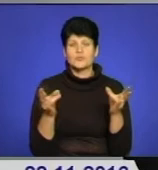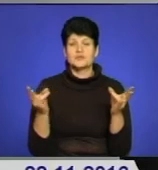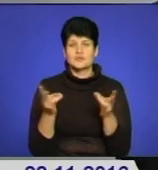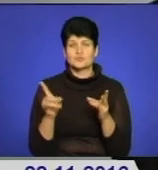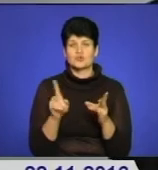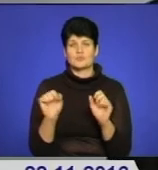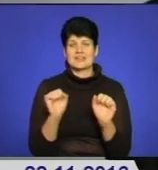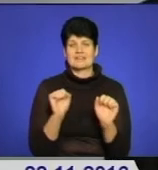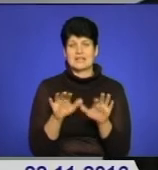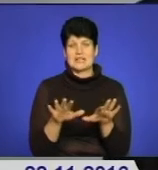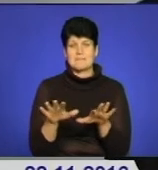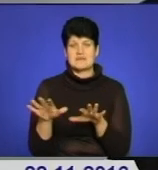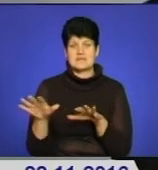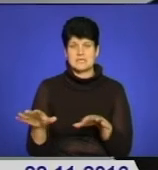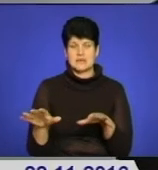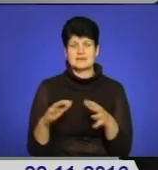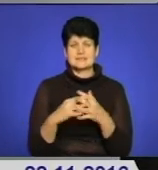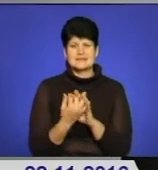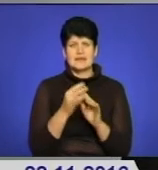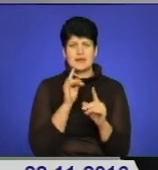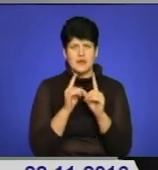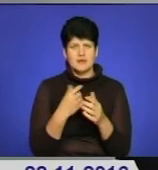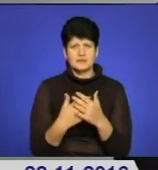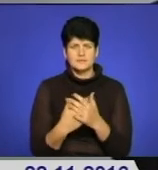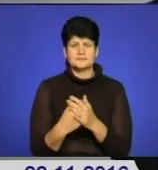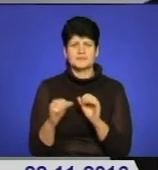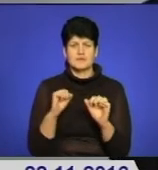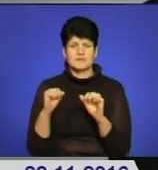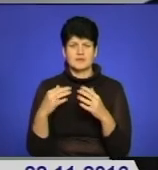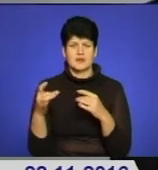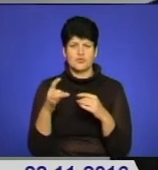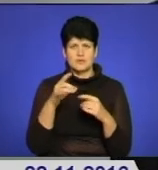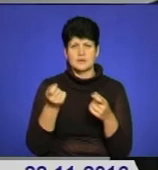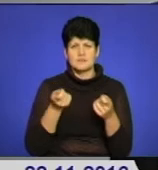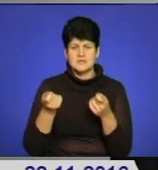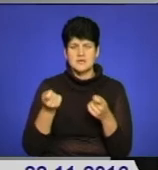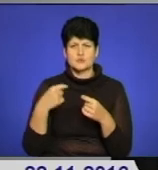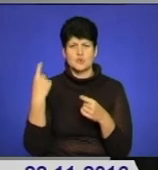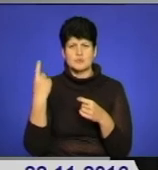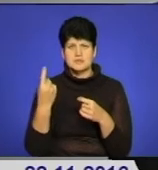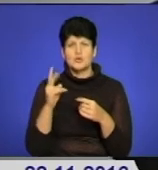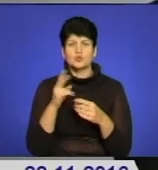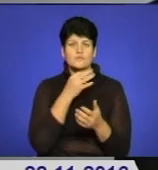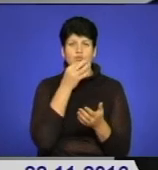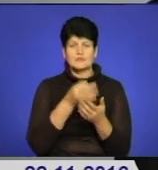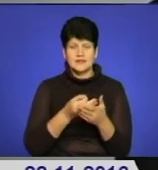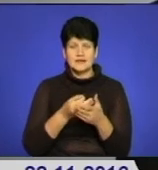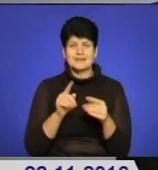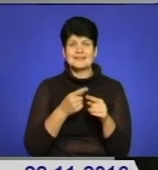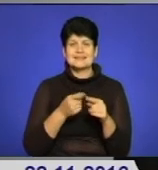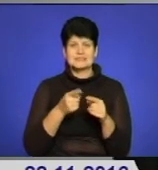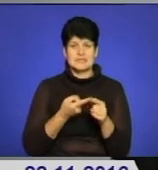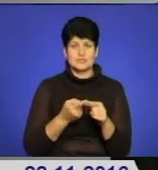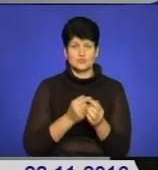керівники на місцях, керівники громад, сільських рад, районних адміністраціях, обласніх, хто відповідає за даний